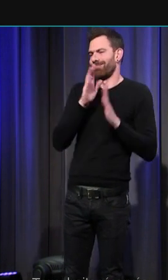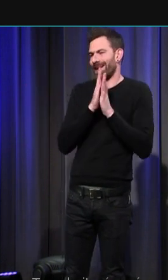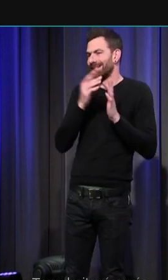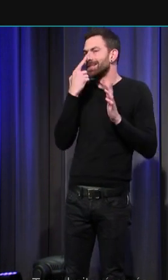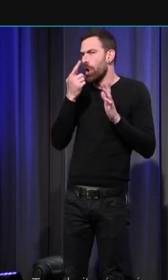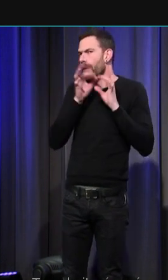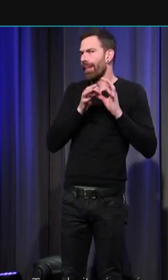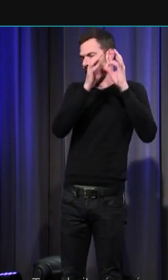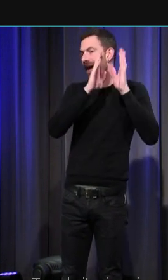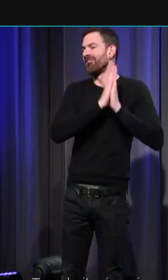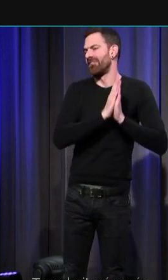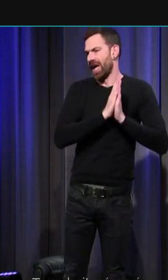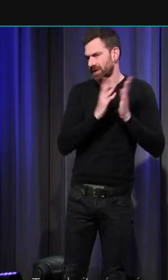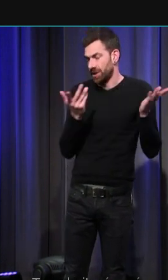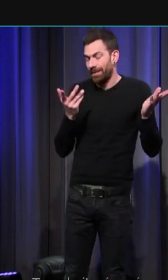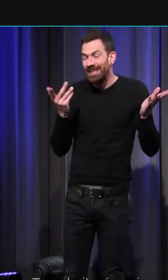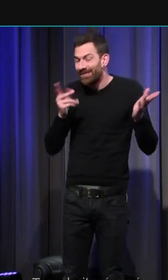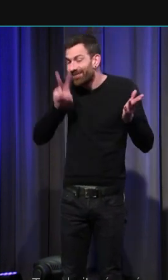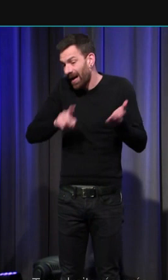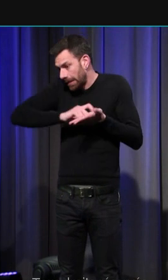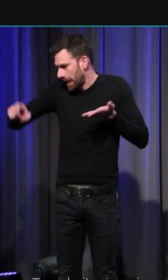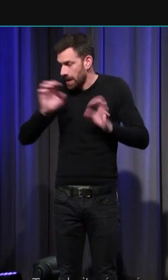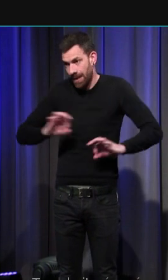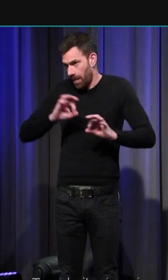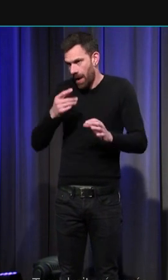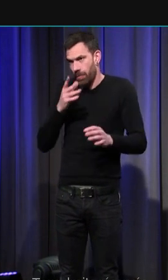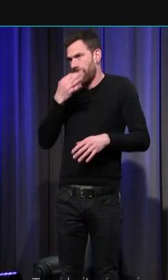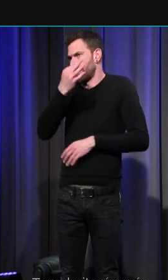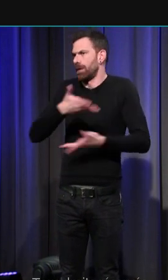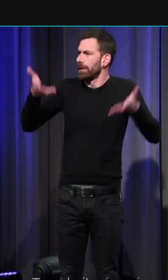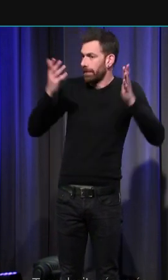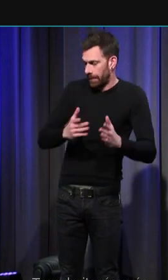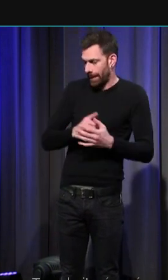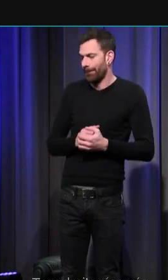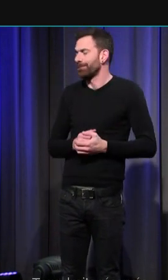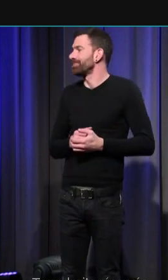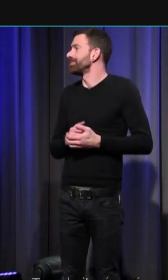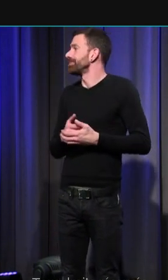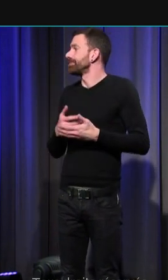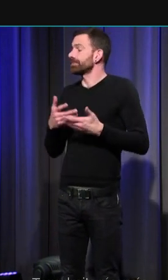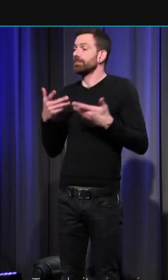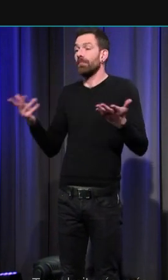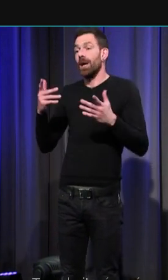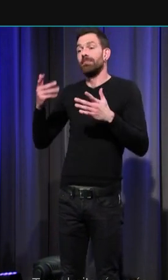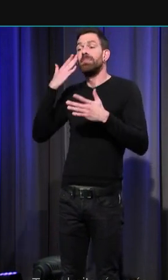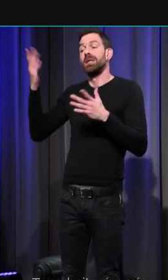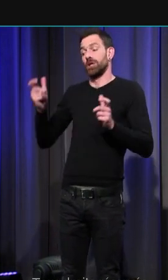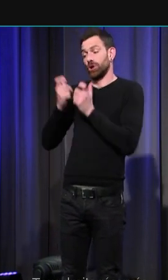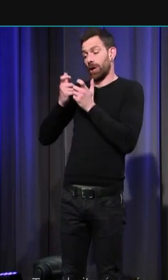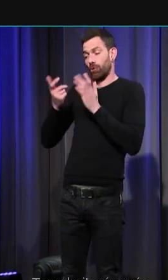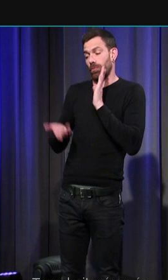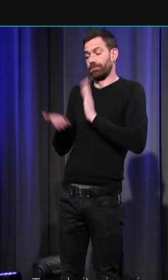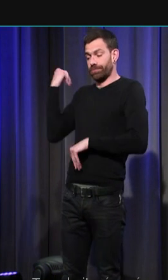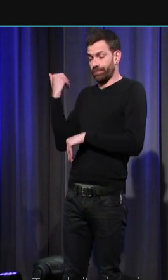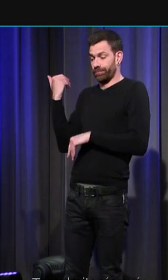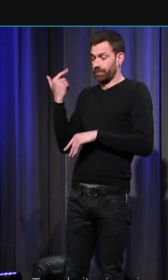ne peut pas l'affirmer on n'a aucune trace qui nous permette de l'indiquer et vous voyez qu'une fois que l'on est débarrassé du château on a un groupe